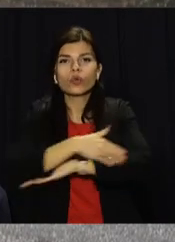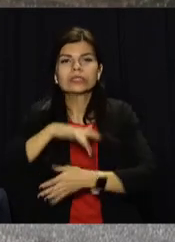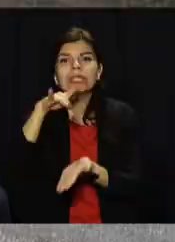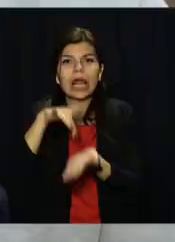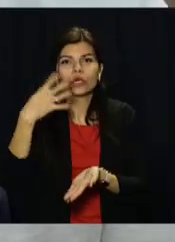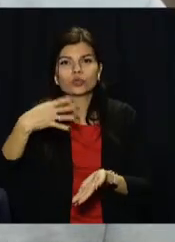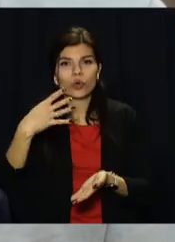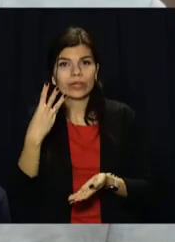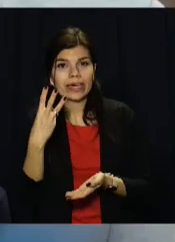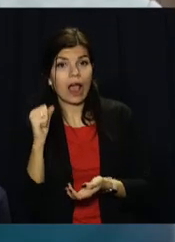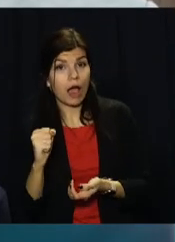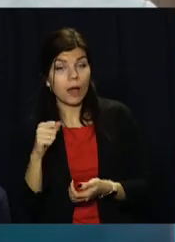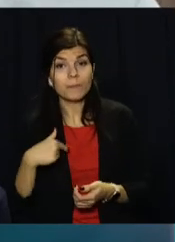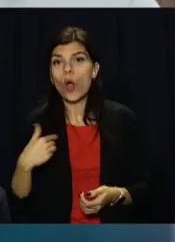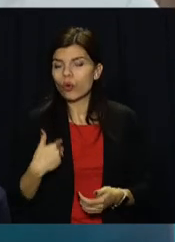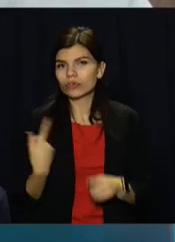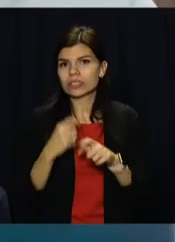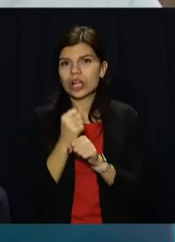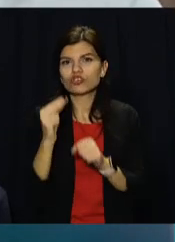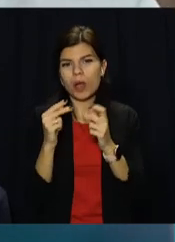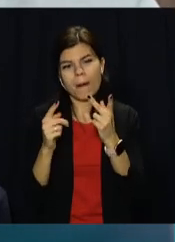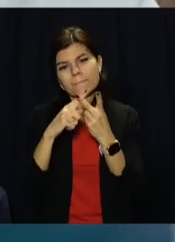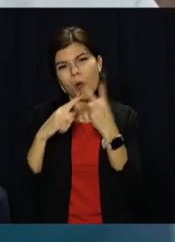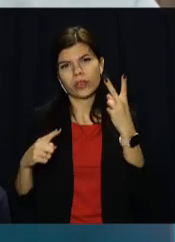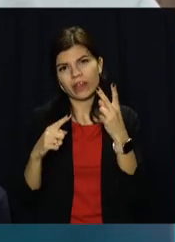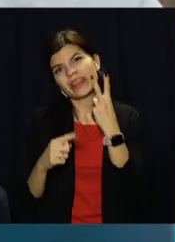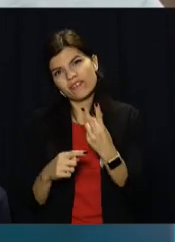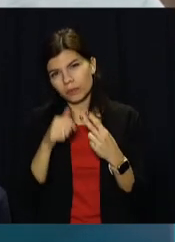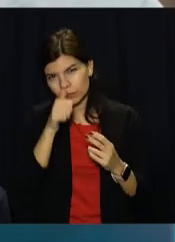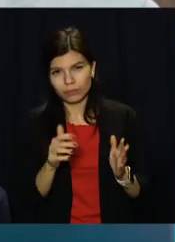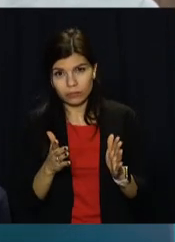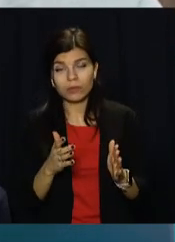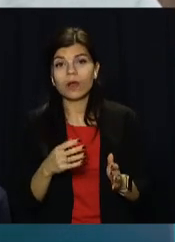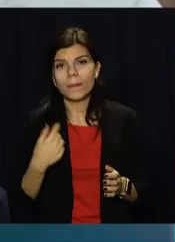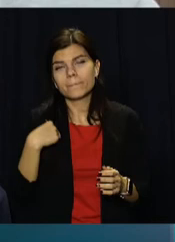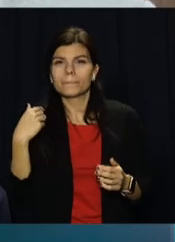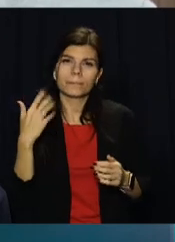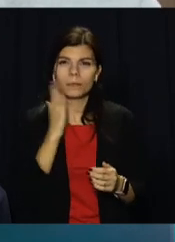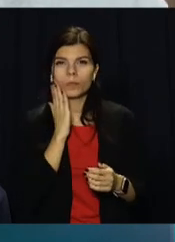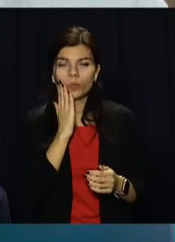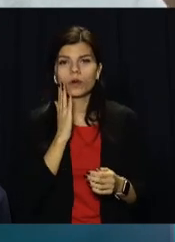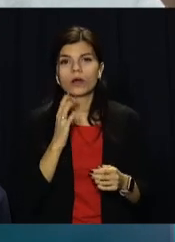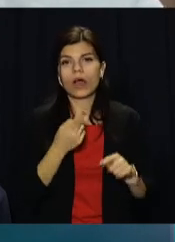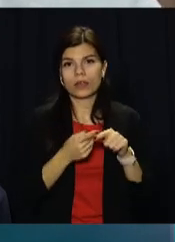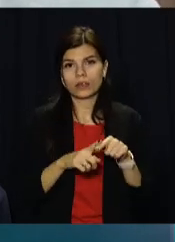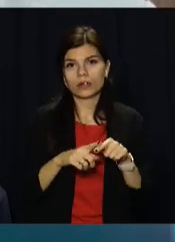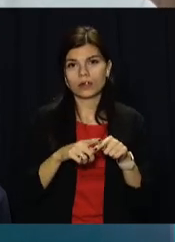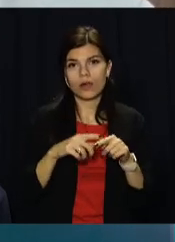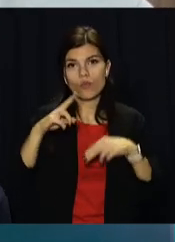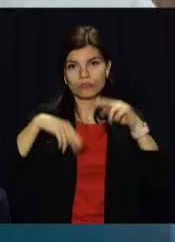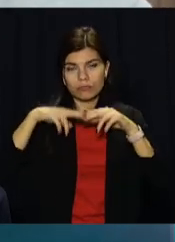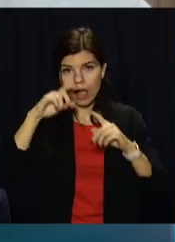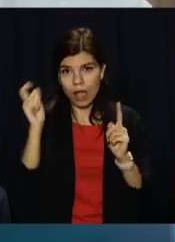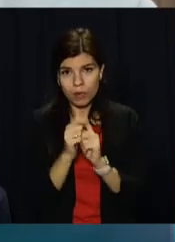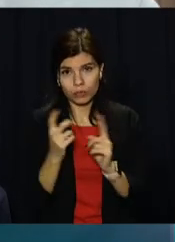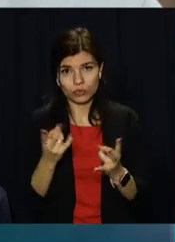43А. Ми хотіли б, щоб це сталося через півтора місяці. Ми орієнтуємося на закінчення саме будівельних робіт, тому